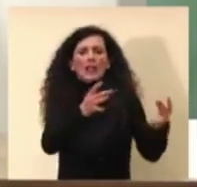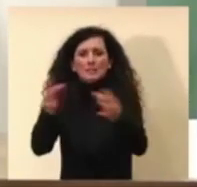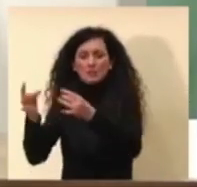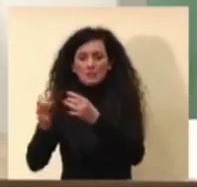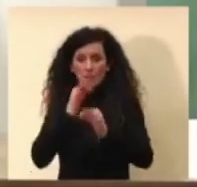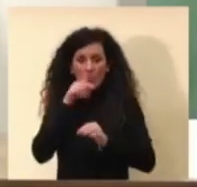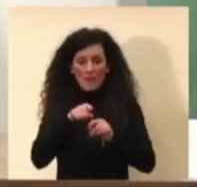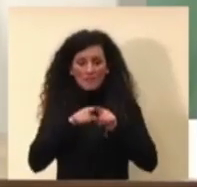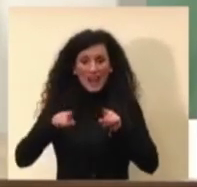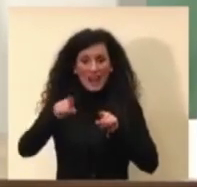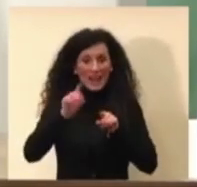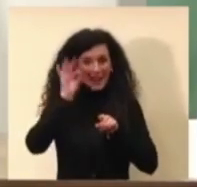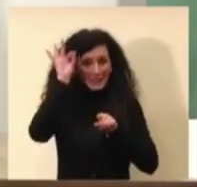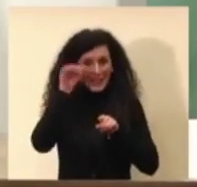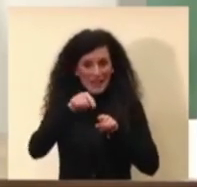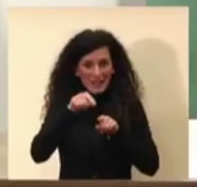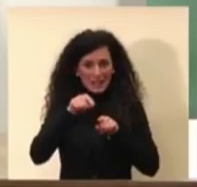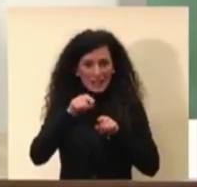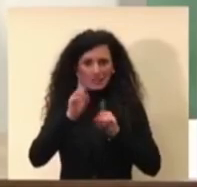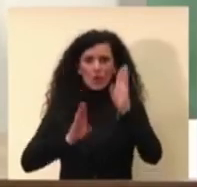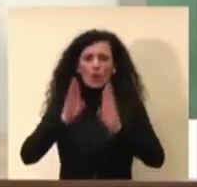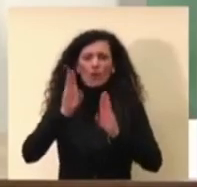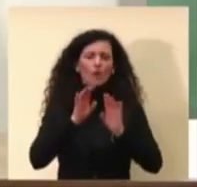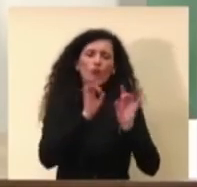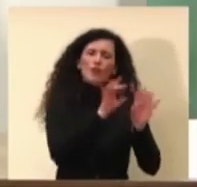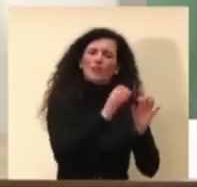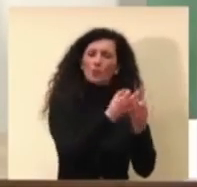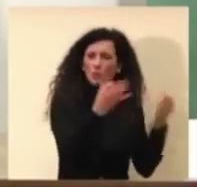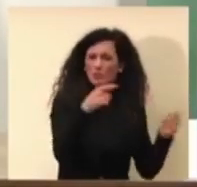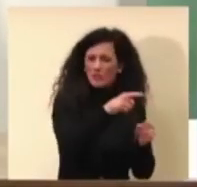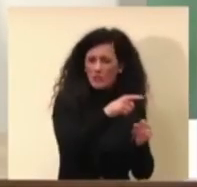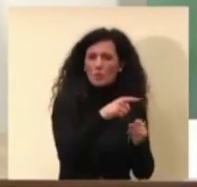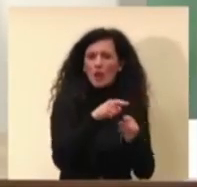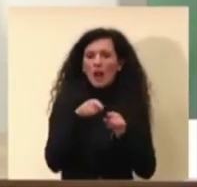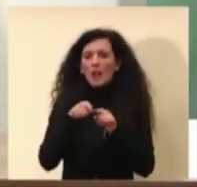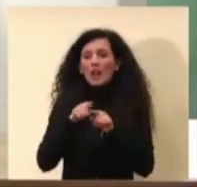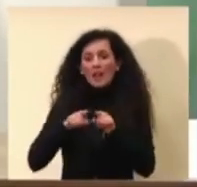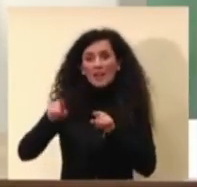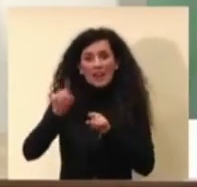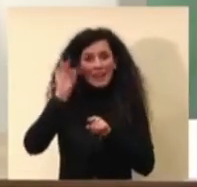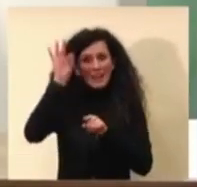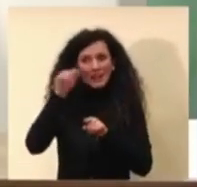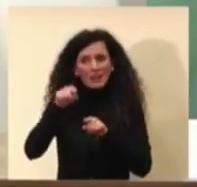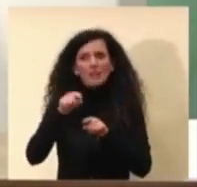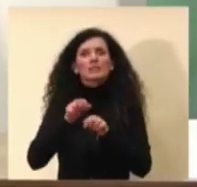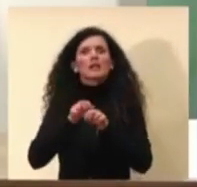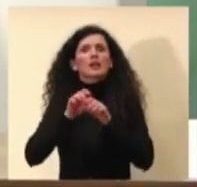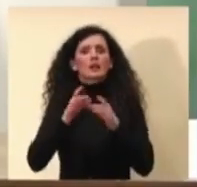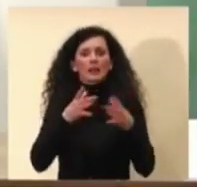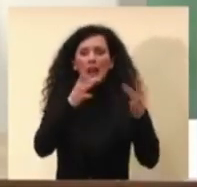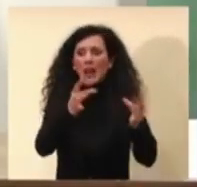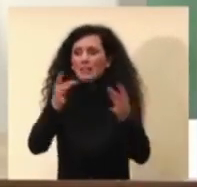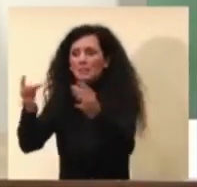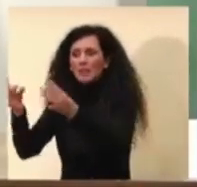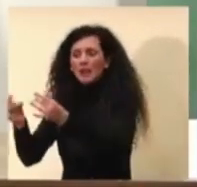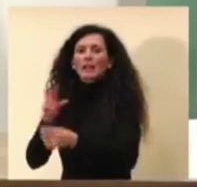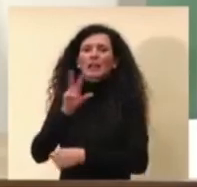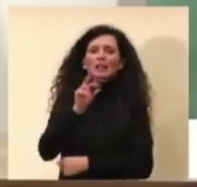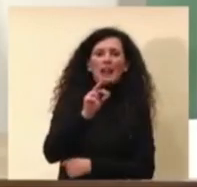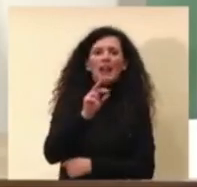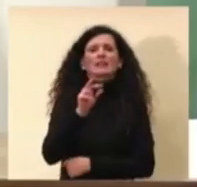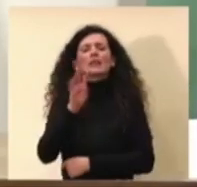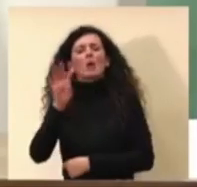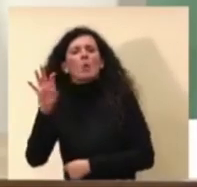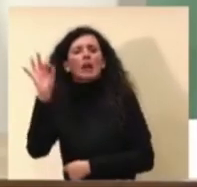virus classico si trasmette più efficacemente del 40% del 40